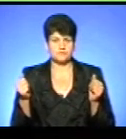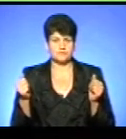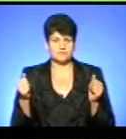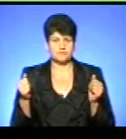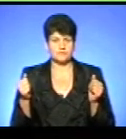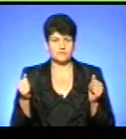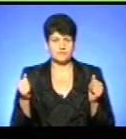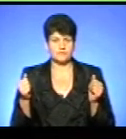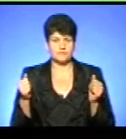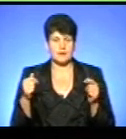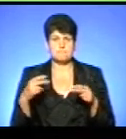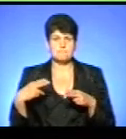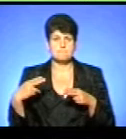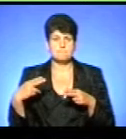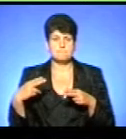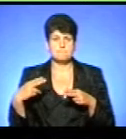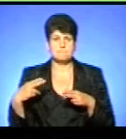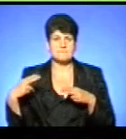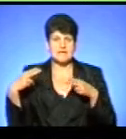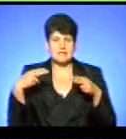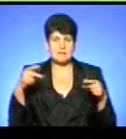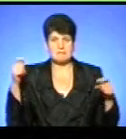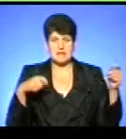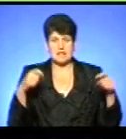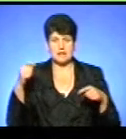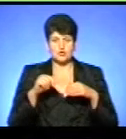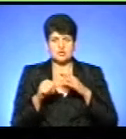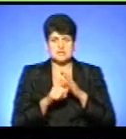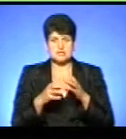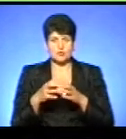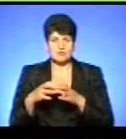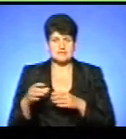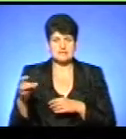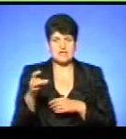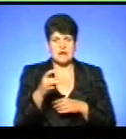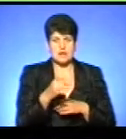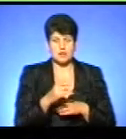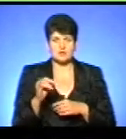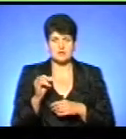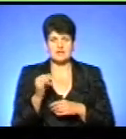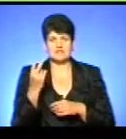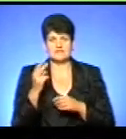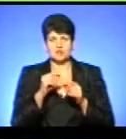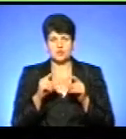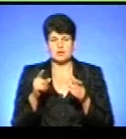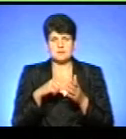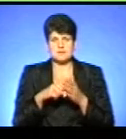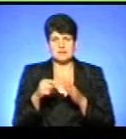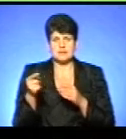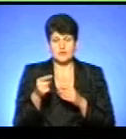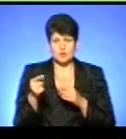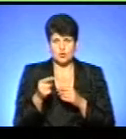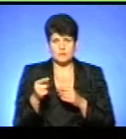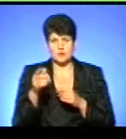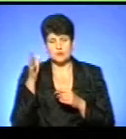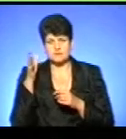Приїхала попередня заявка 16 команд, це всі райони і дві школи міста Тернополя, областна тисяча освіти